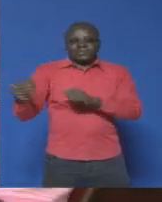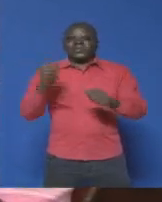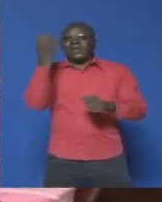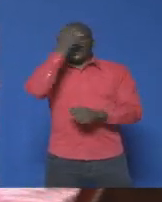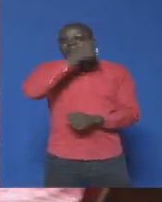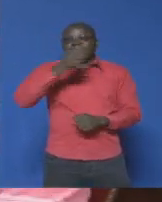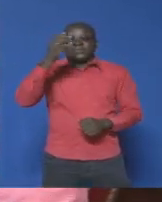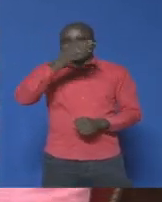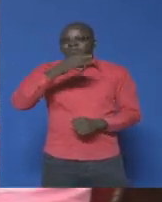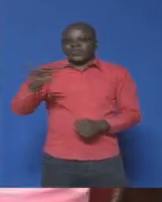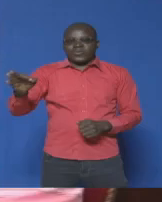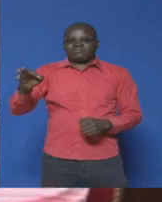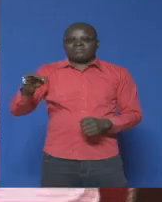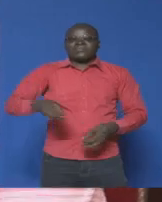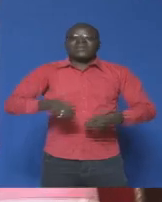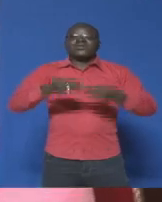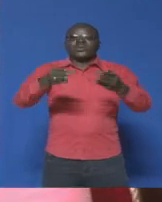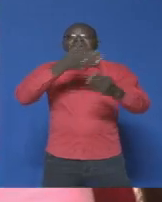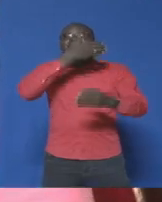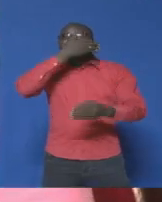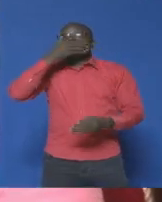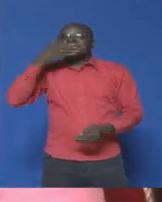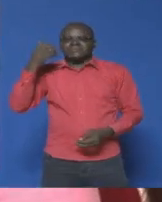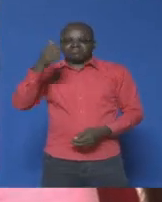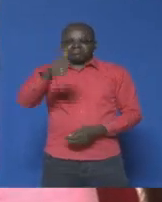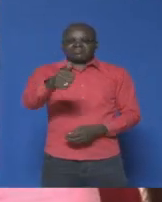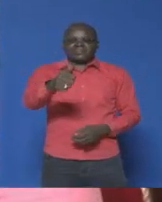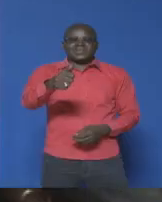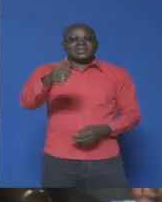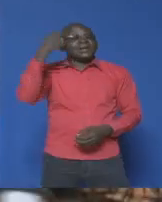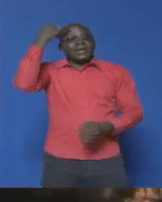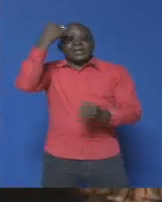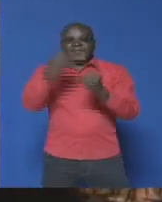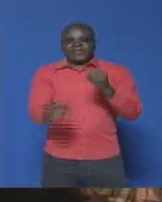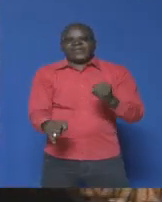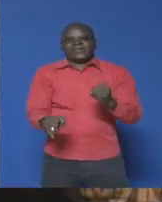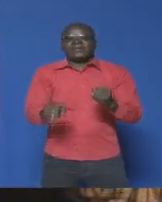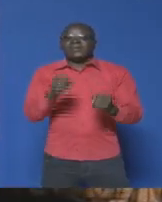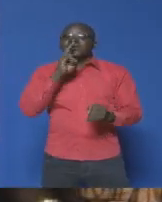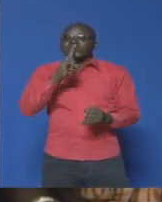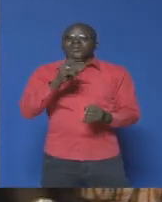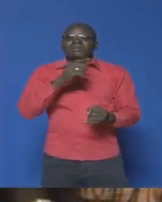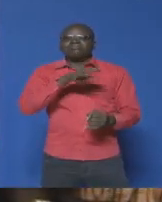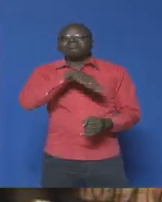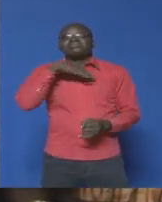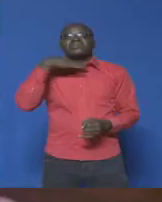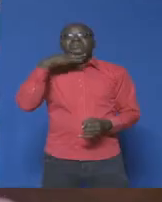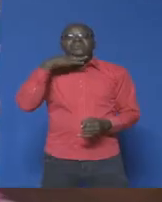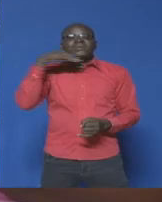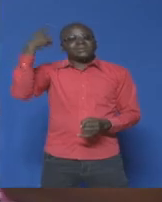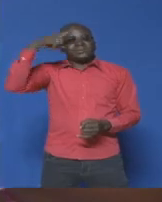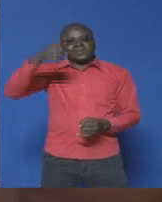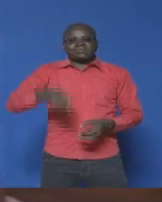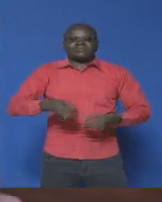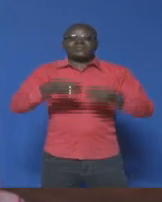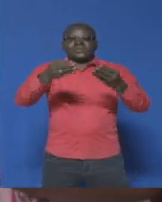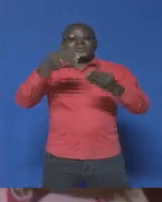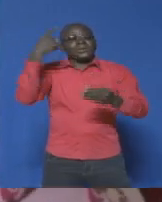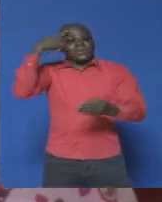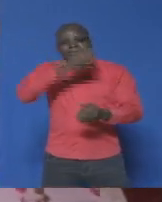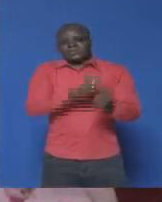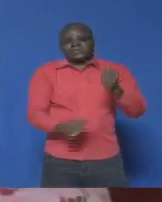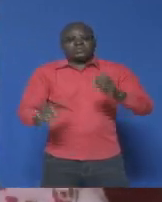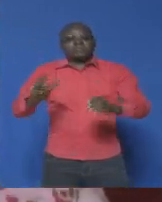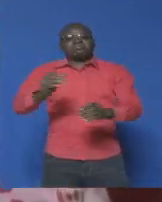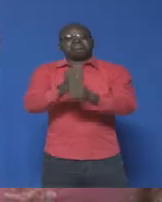à donner le meilleur d'eux-mêmes pour qu'en son terme, ils soient suffisamment outillés pour un dispositif de prise en charge